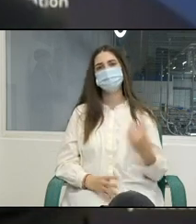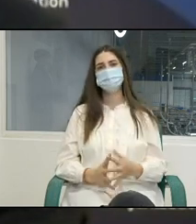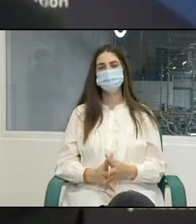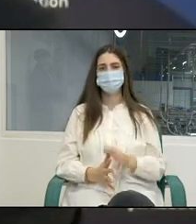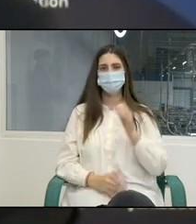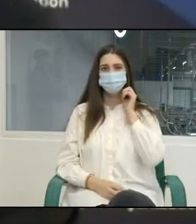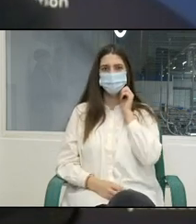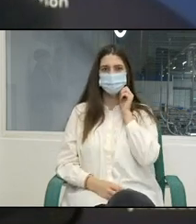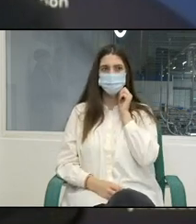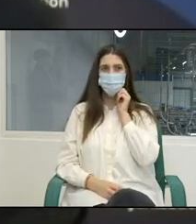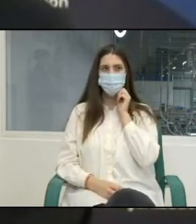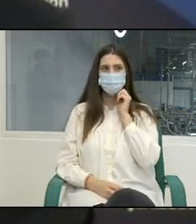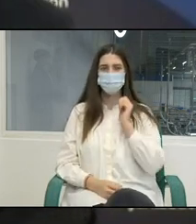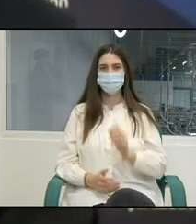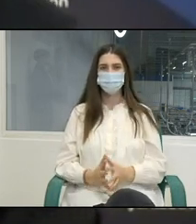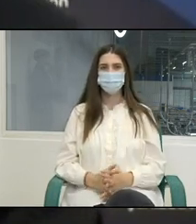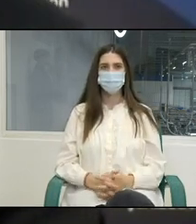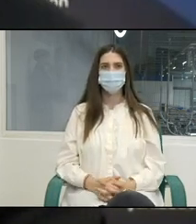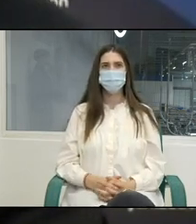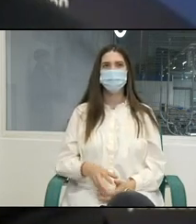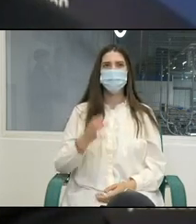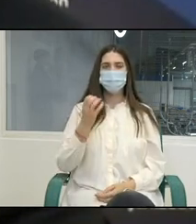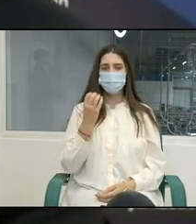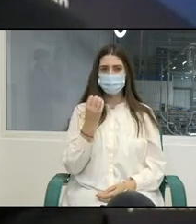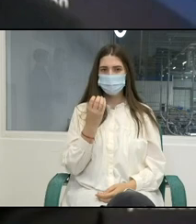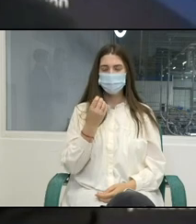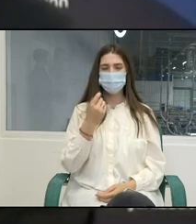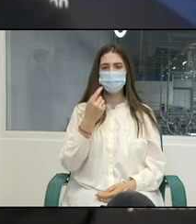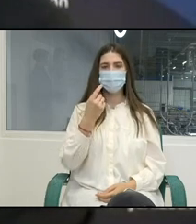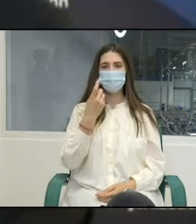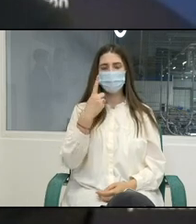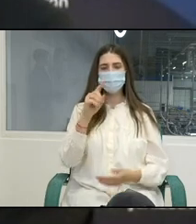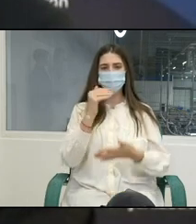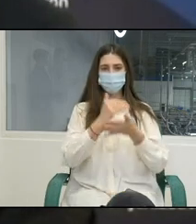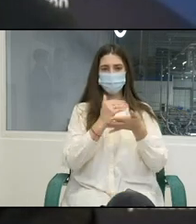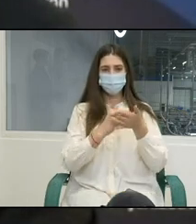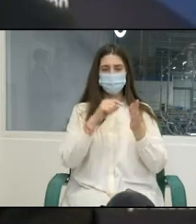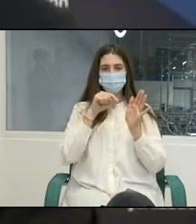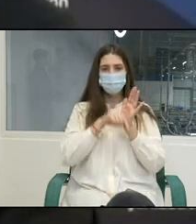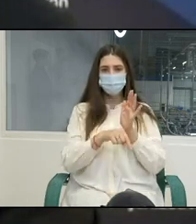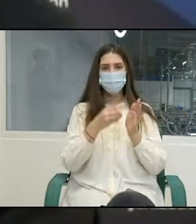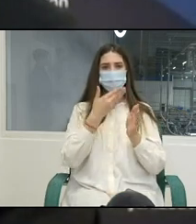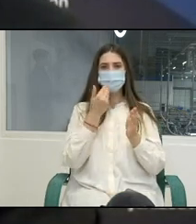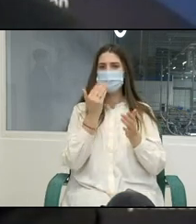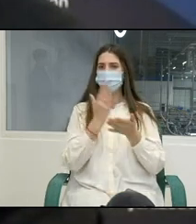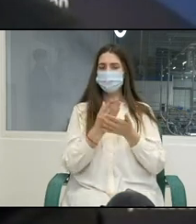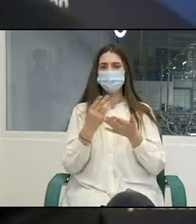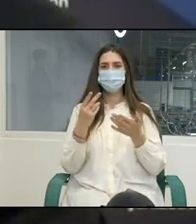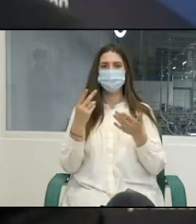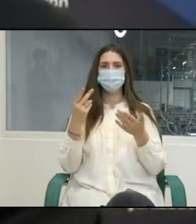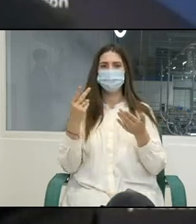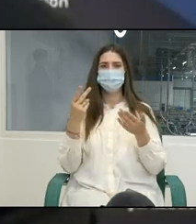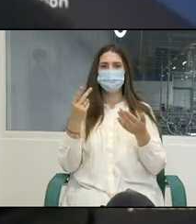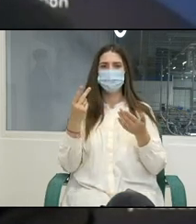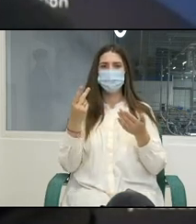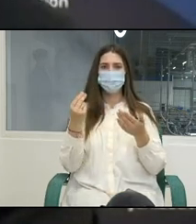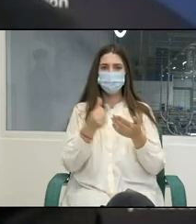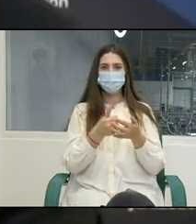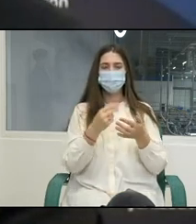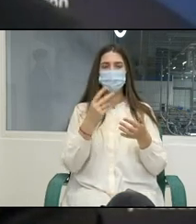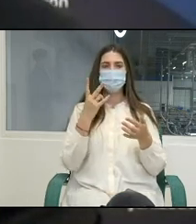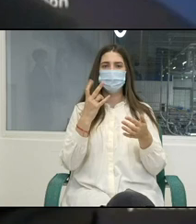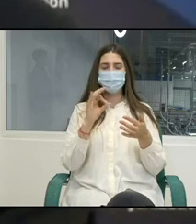încă nu au finanțare asigurată deci încă mai avem nevoie să le implicăm în colectarea de resurse din